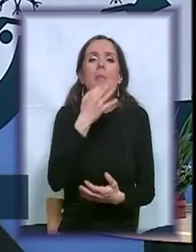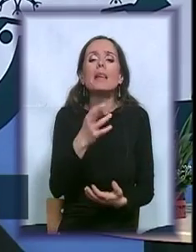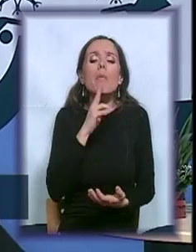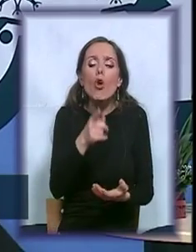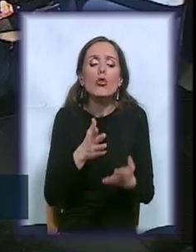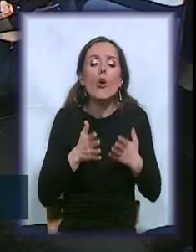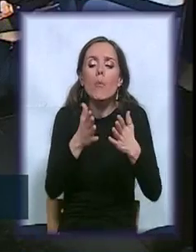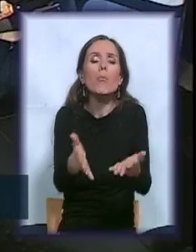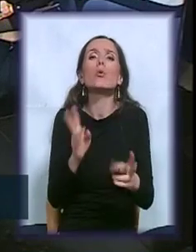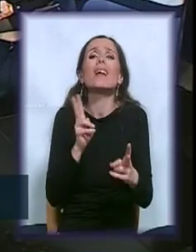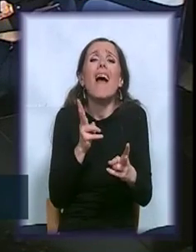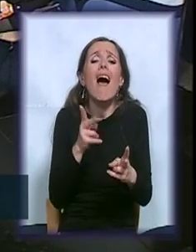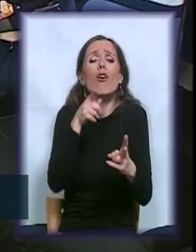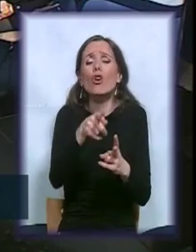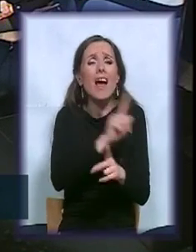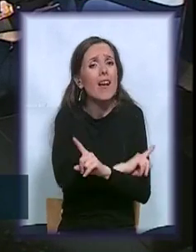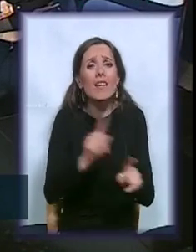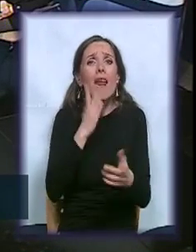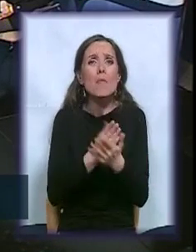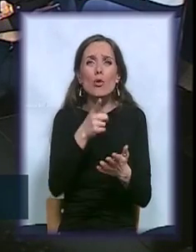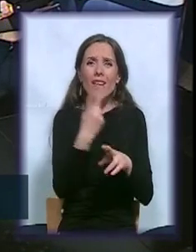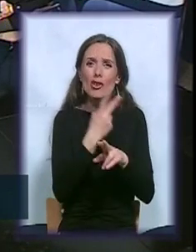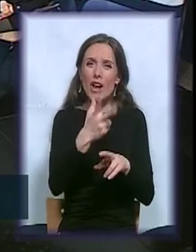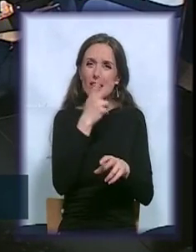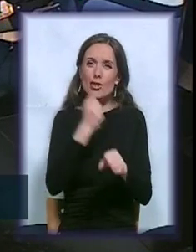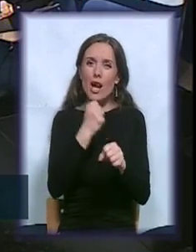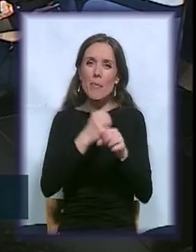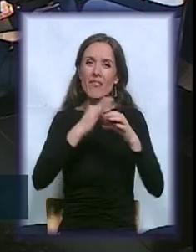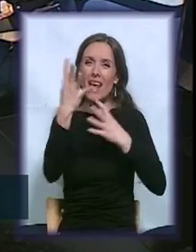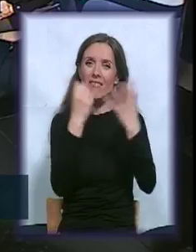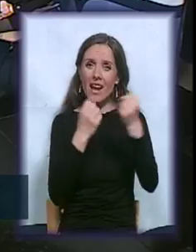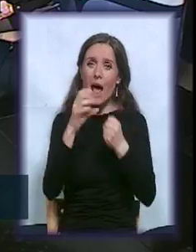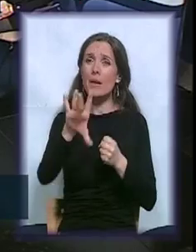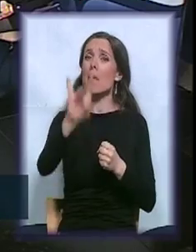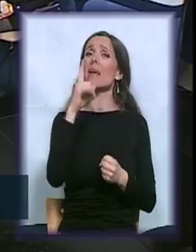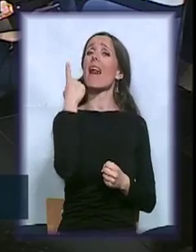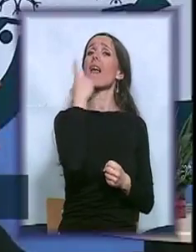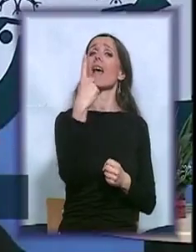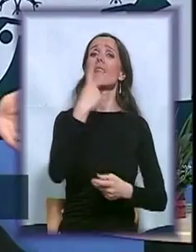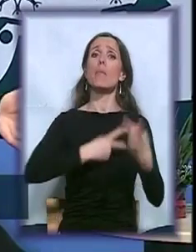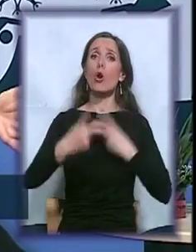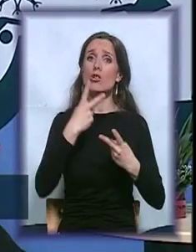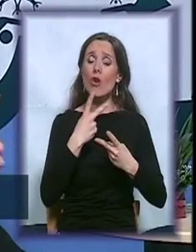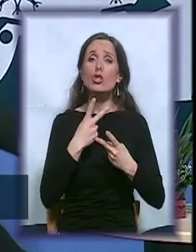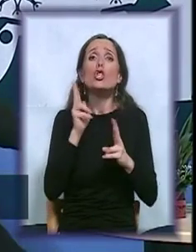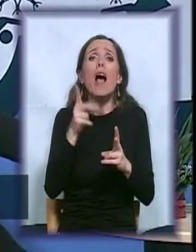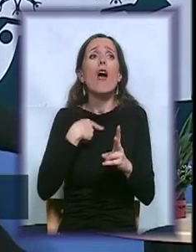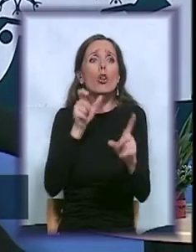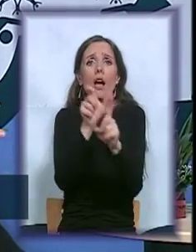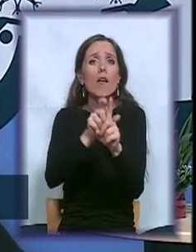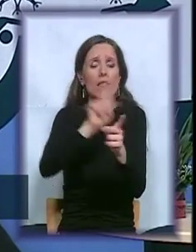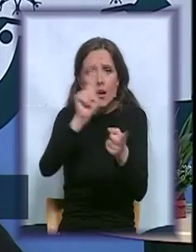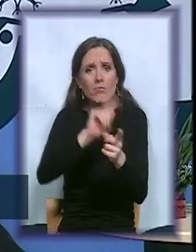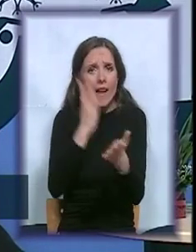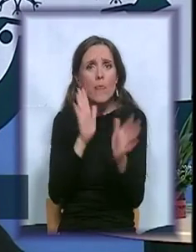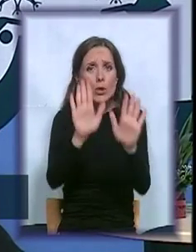to ne bude debi? Da to ne bude samo jedan, šta ćemo onda da uradimo? Ima to nešto, dajte da se pokrenemo. Evo, mi ćemo odavde